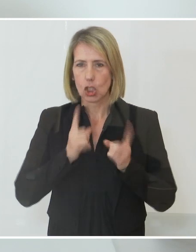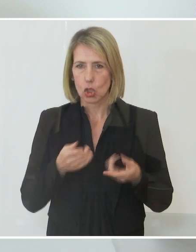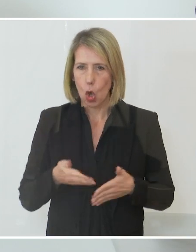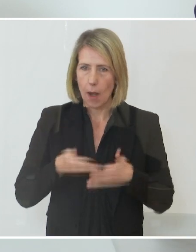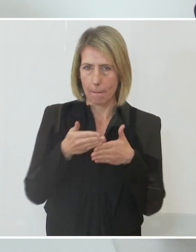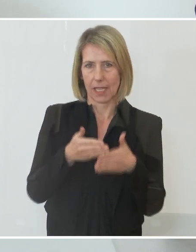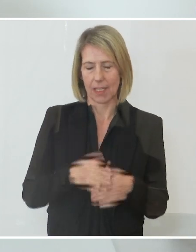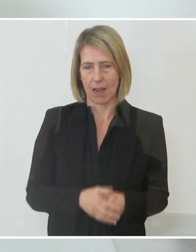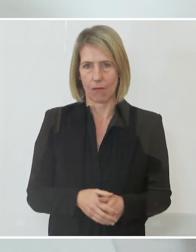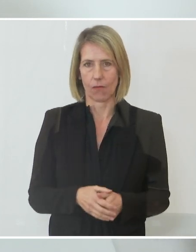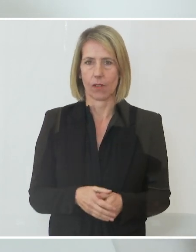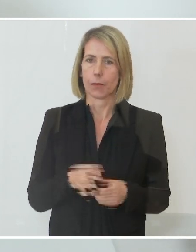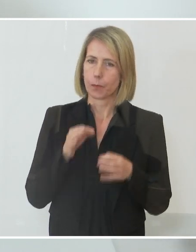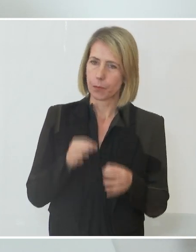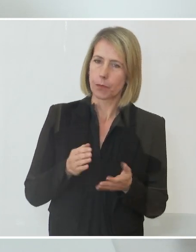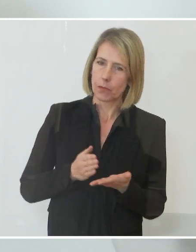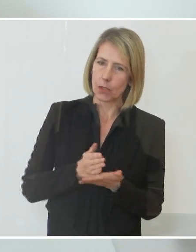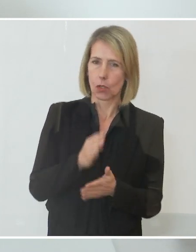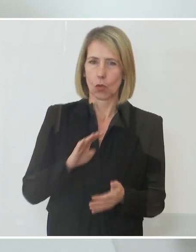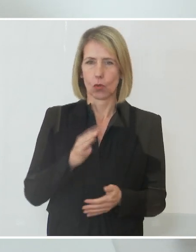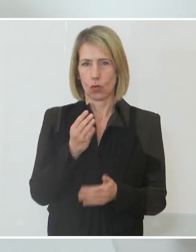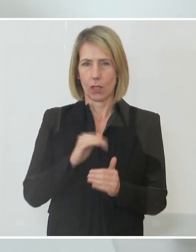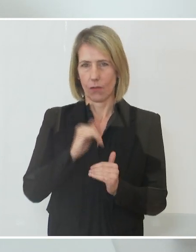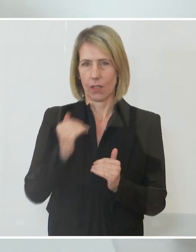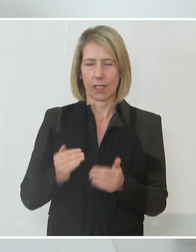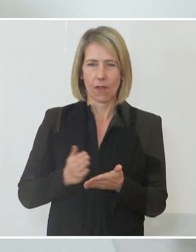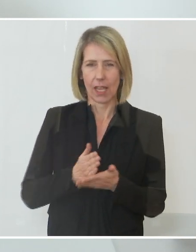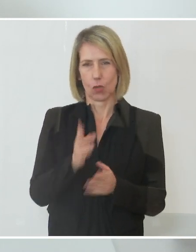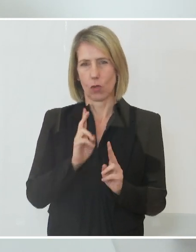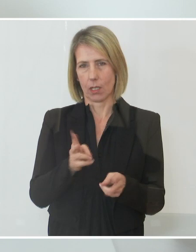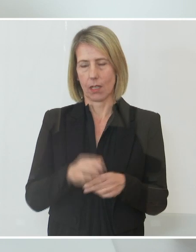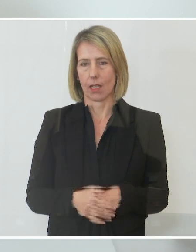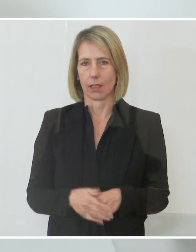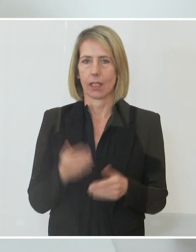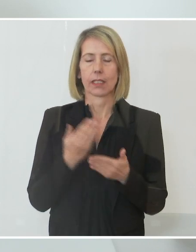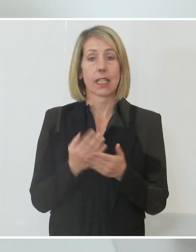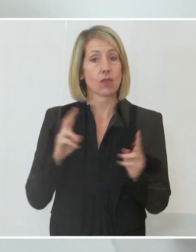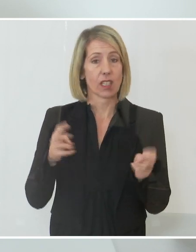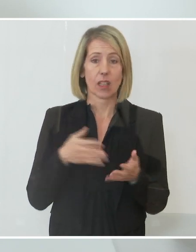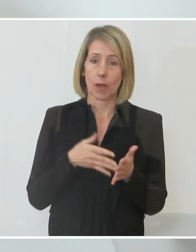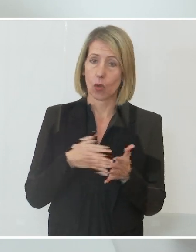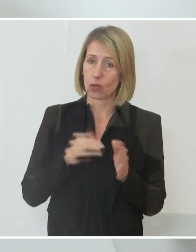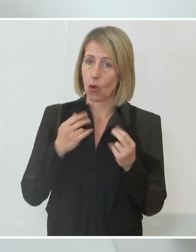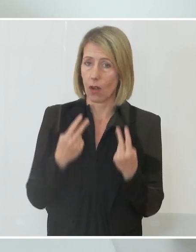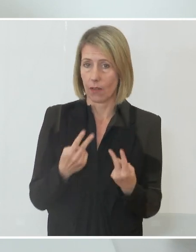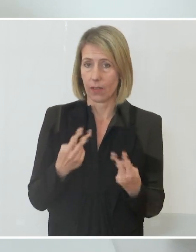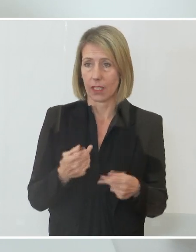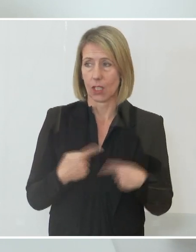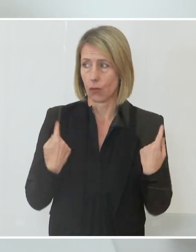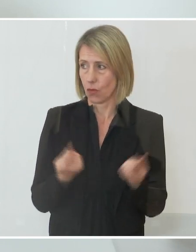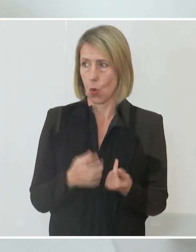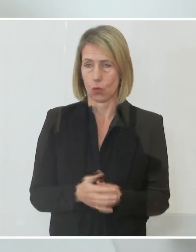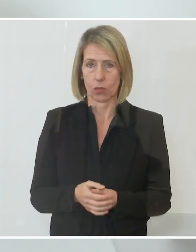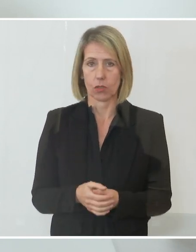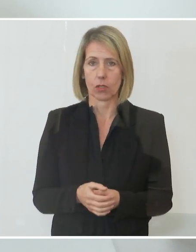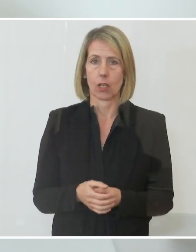gut über die vierte Welle drüber kommen. Deswegen ist das Thema Kontrolle natürlich ein ganz wichtiges für uns. Auch